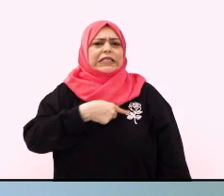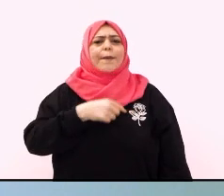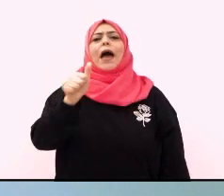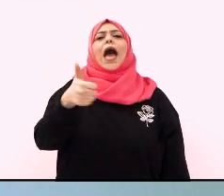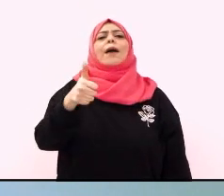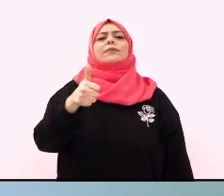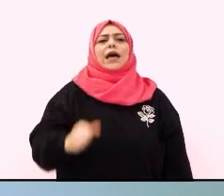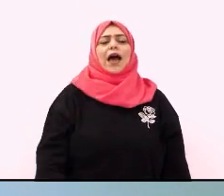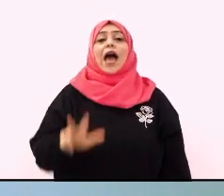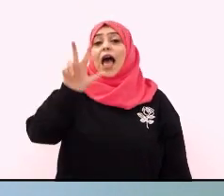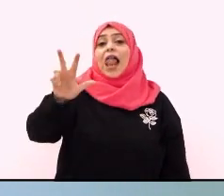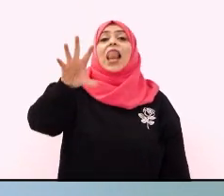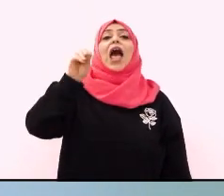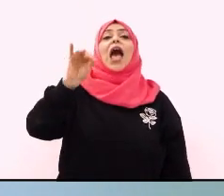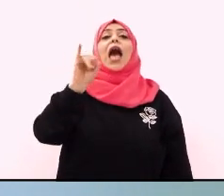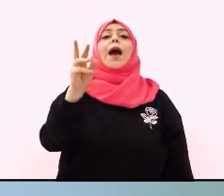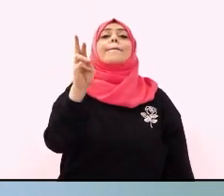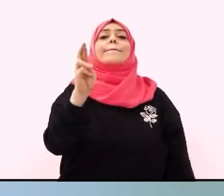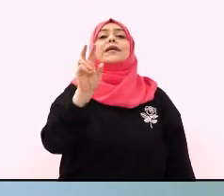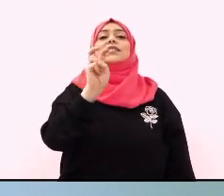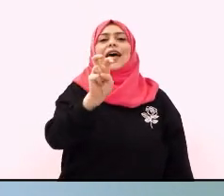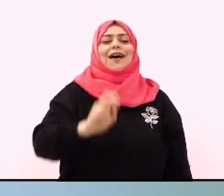الهمزة احسنتم